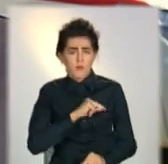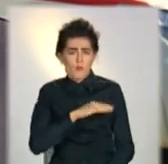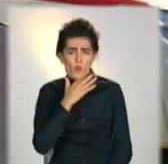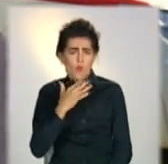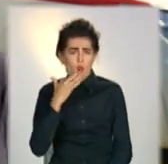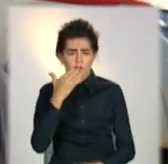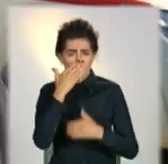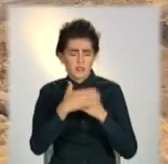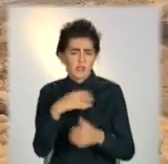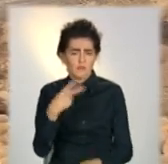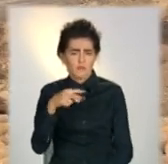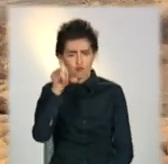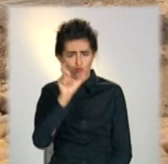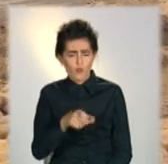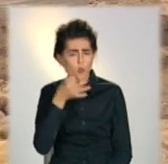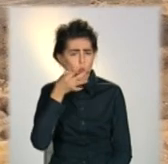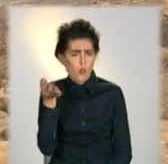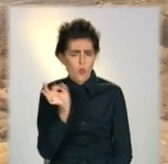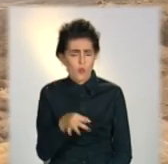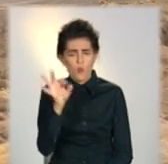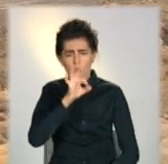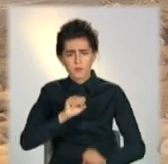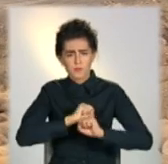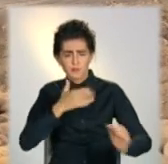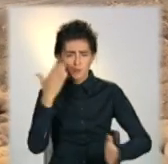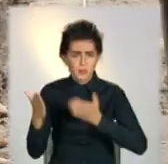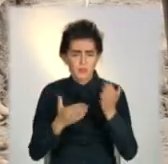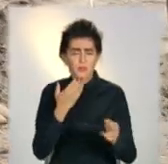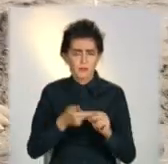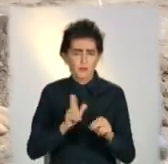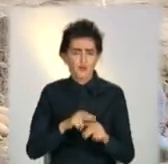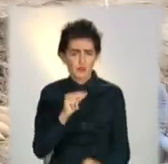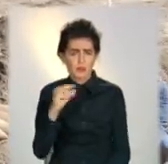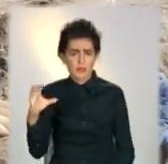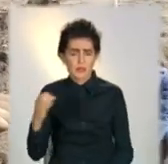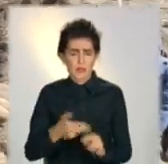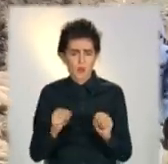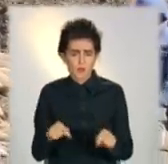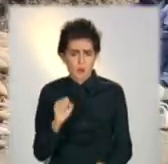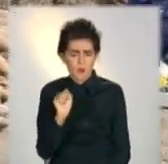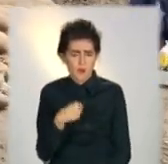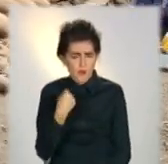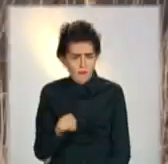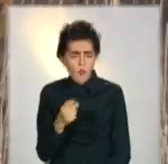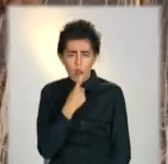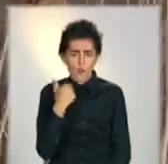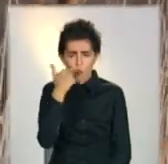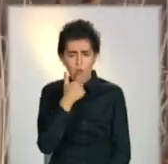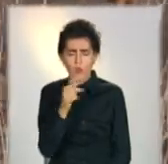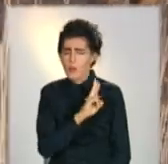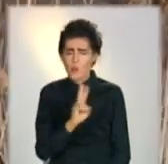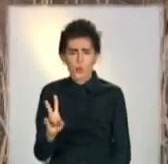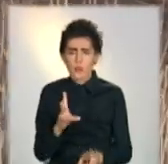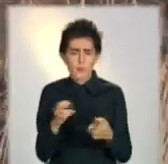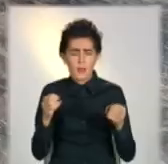ніж 20 піротехніків. Усі роботи з ліквідації надзвичайної ситуації закінчили у серпні цьогоріч. Під час розмінування ніхто не